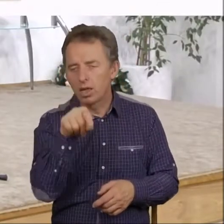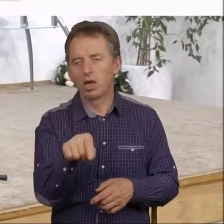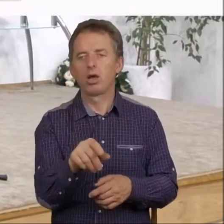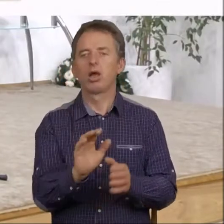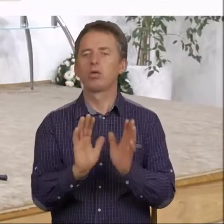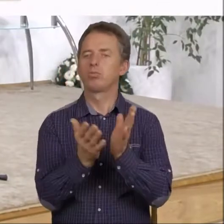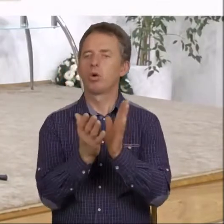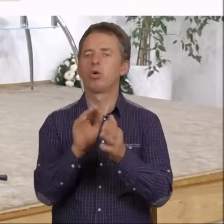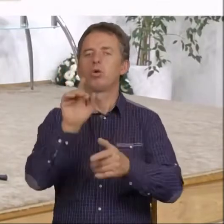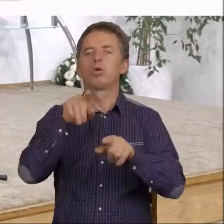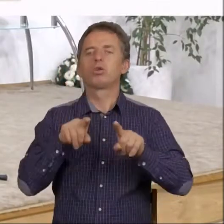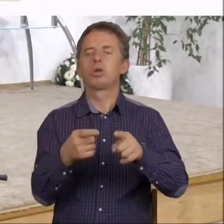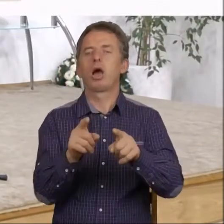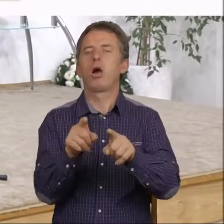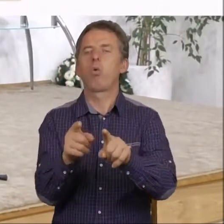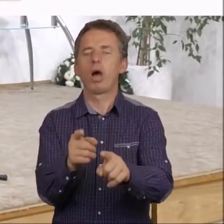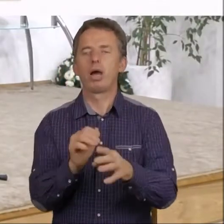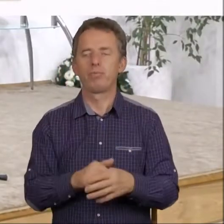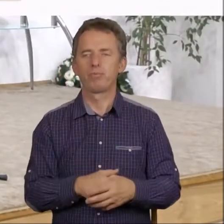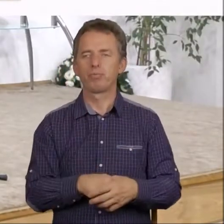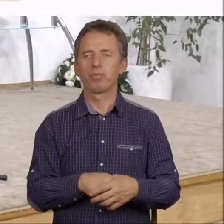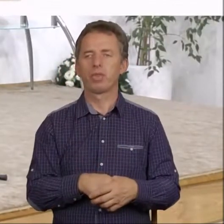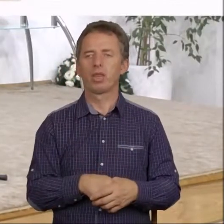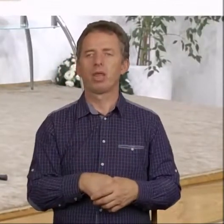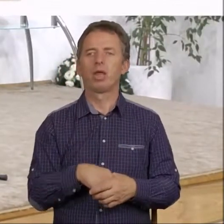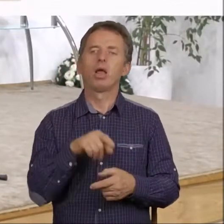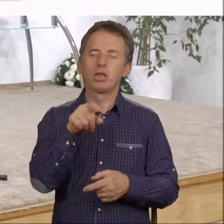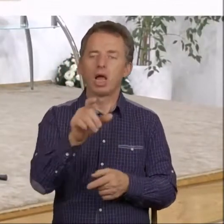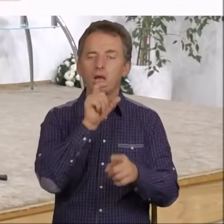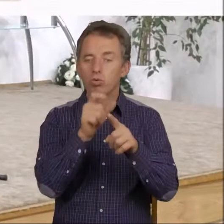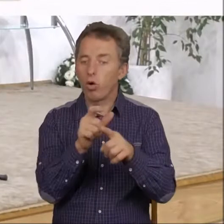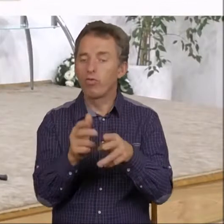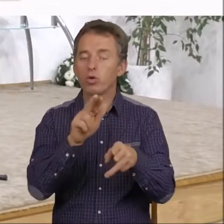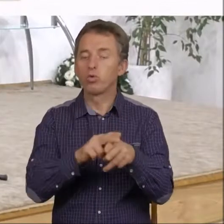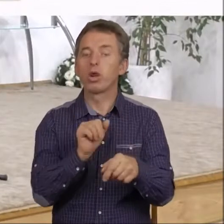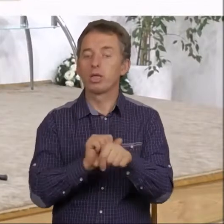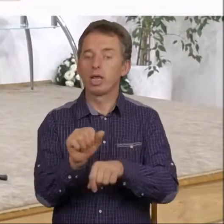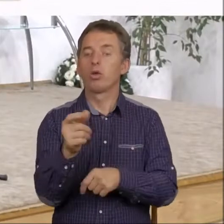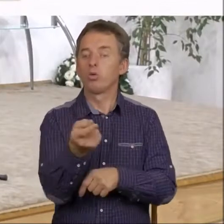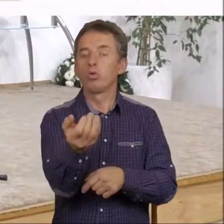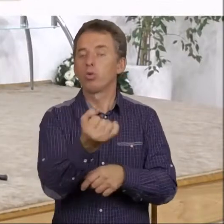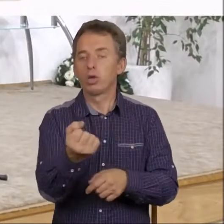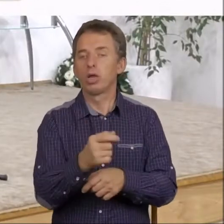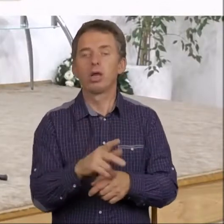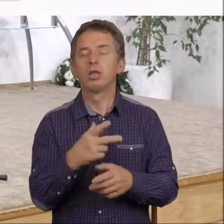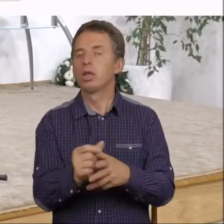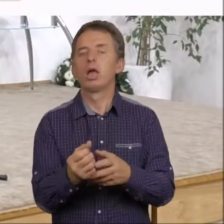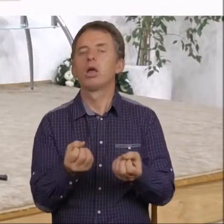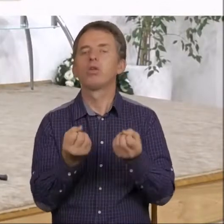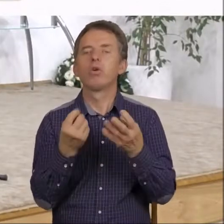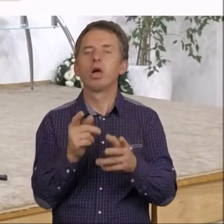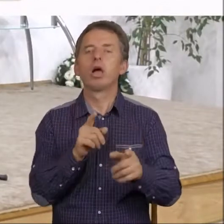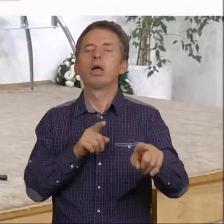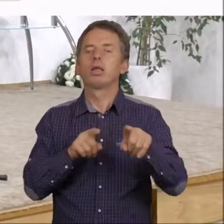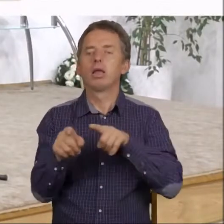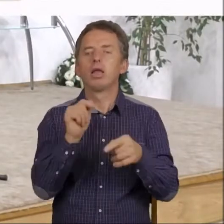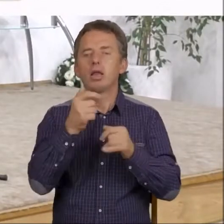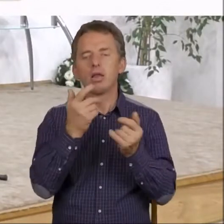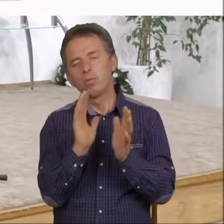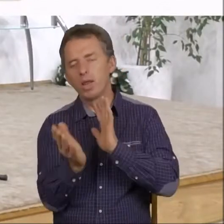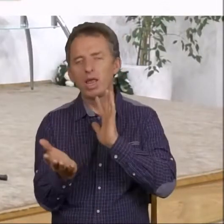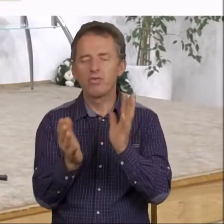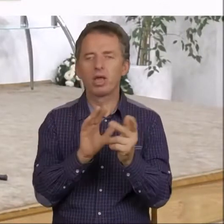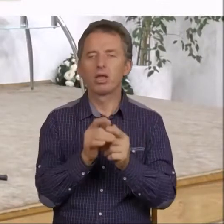sposób Bóg działa. Termin, który jest użyty tutaj, gniew Boży, oznacza nie mniej, nie więcej,